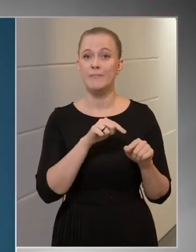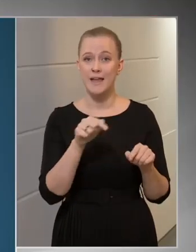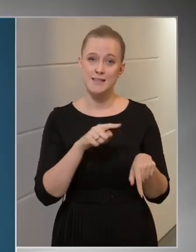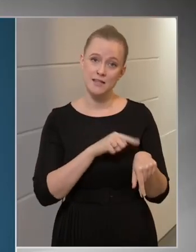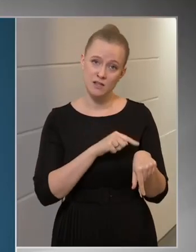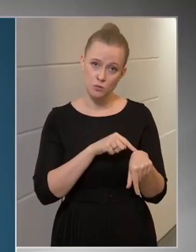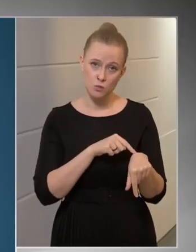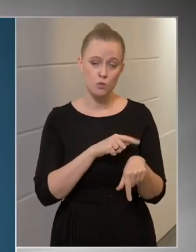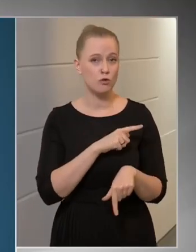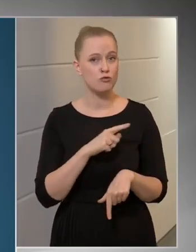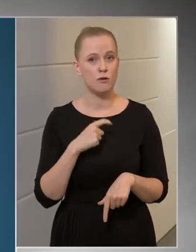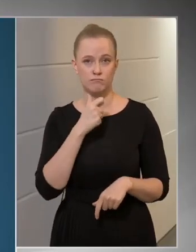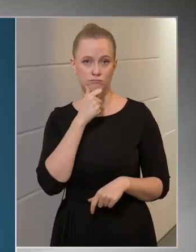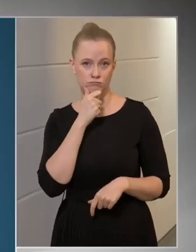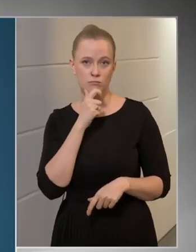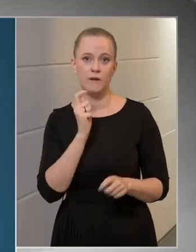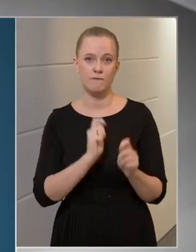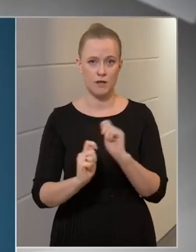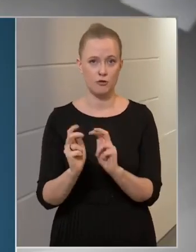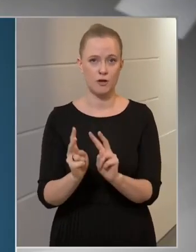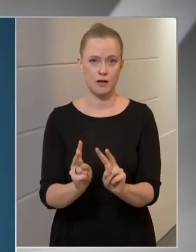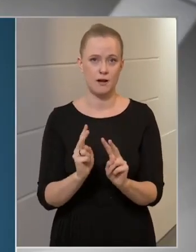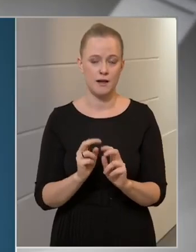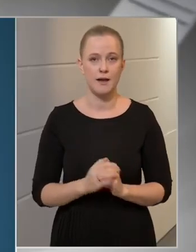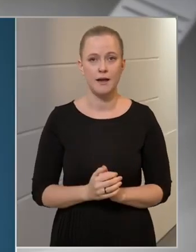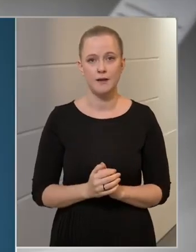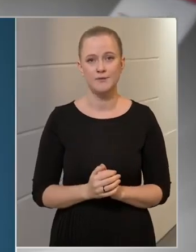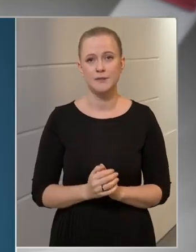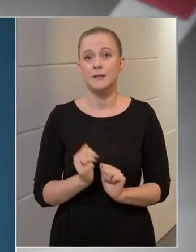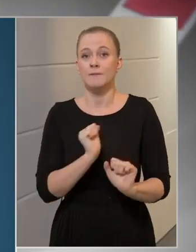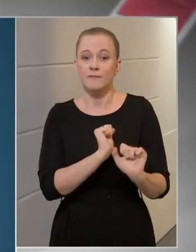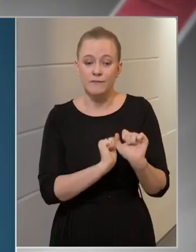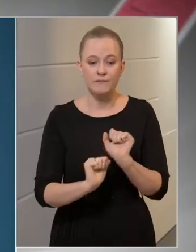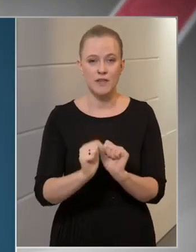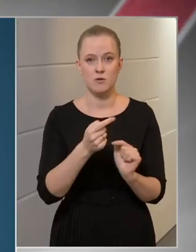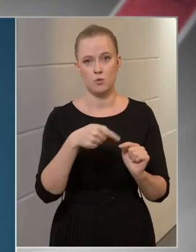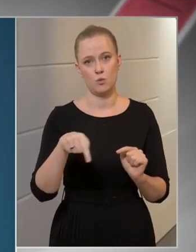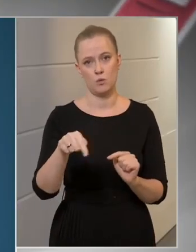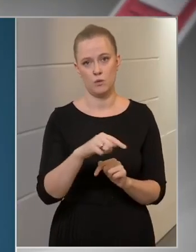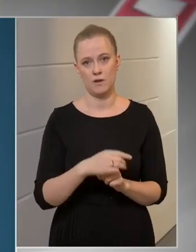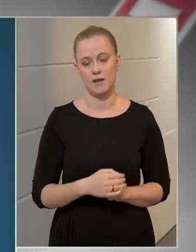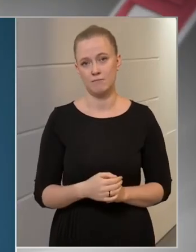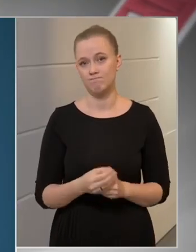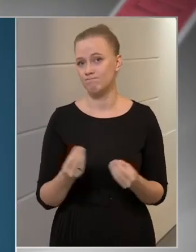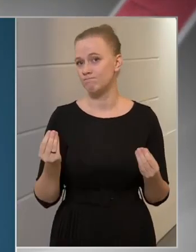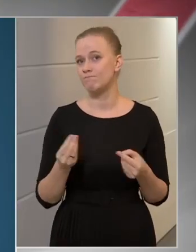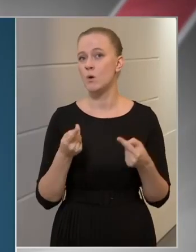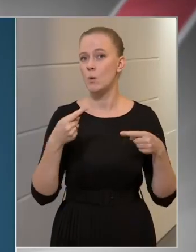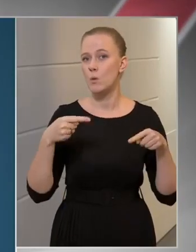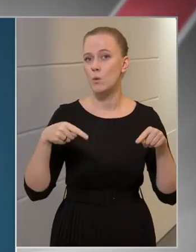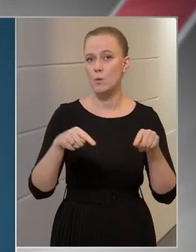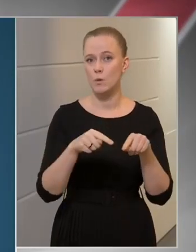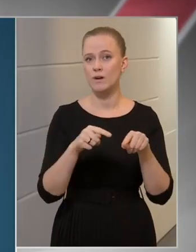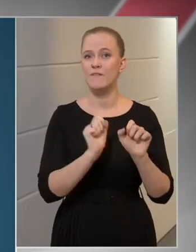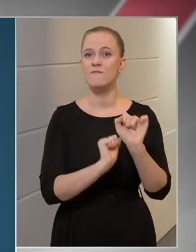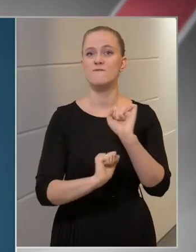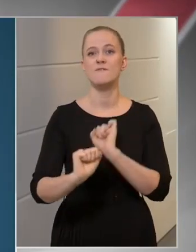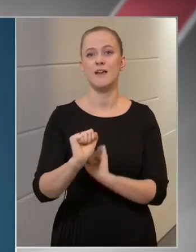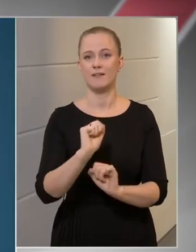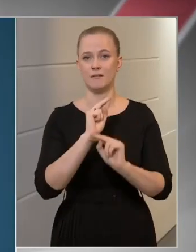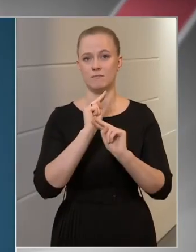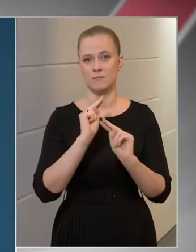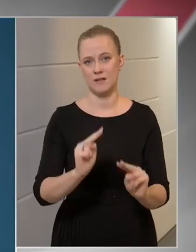ők vásárolhatnak, tulajdonképpen megvédjük őket, hiszen ők a védelemre